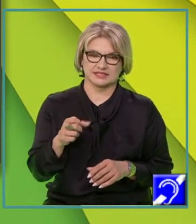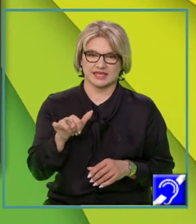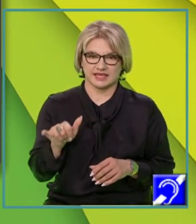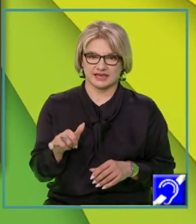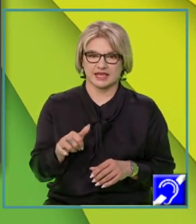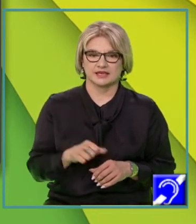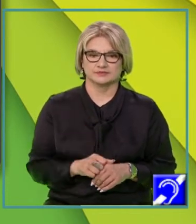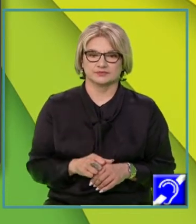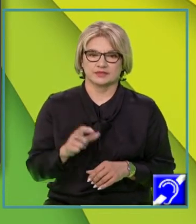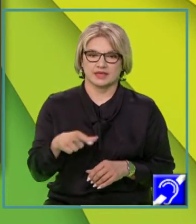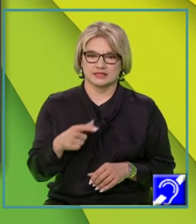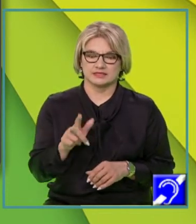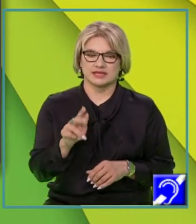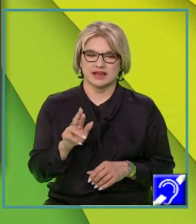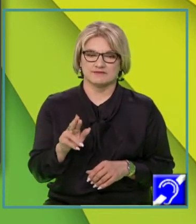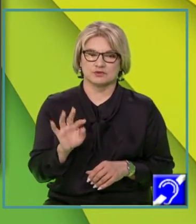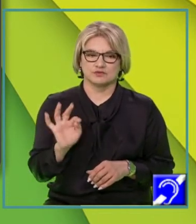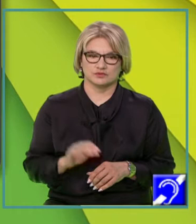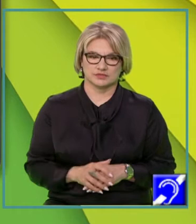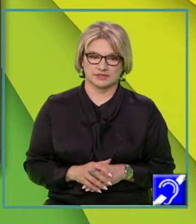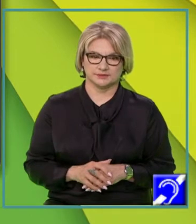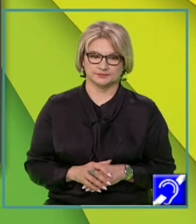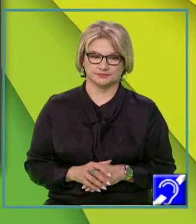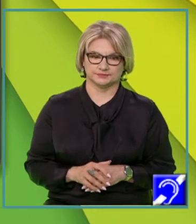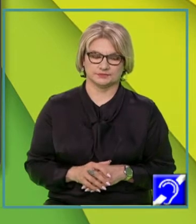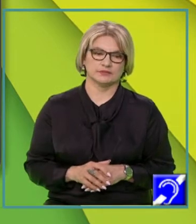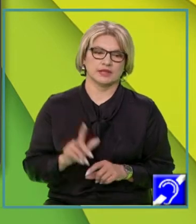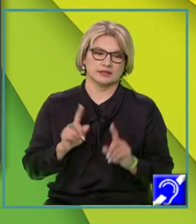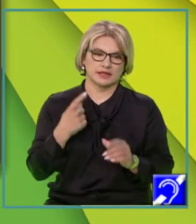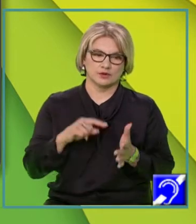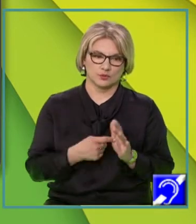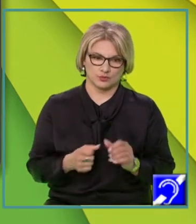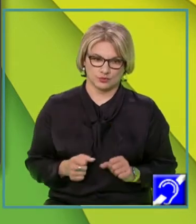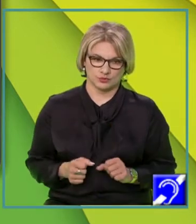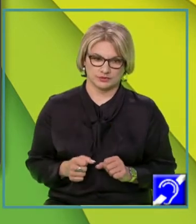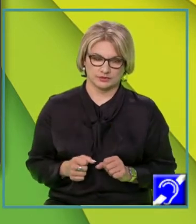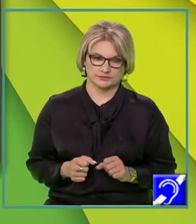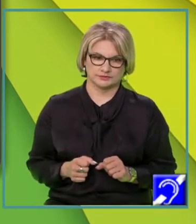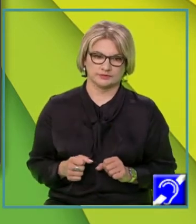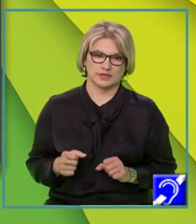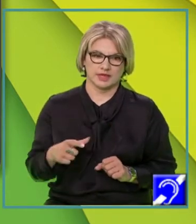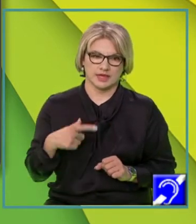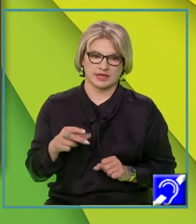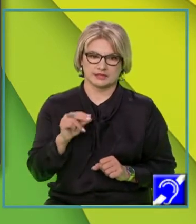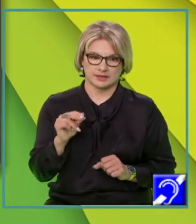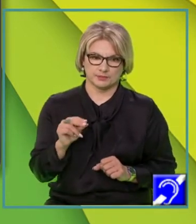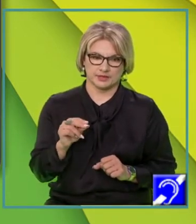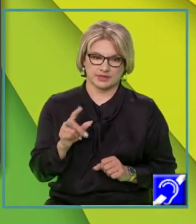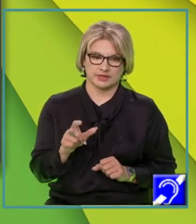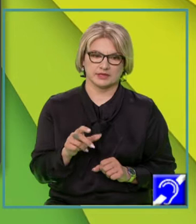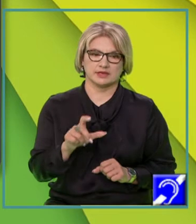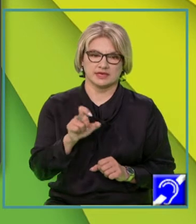b, reprezintă graficul funcției. Dacă un punct este P de